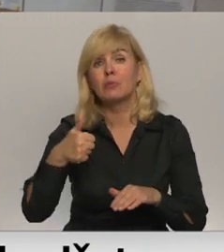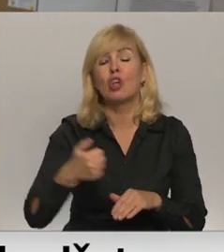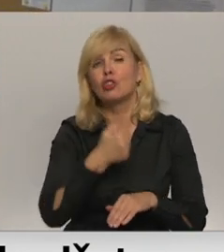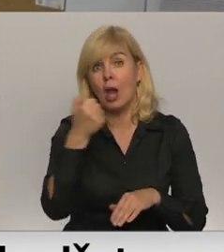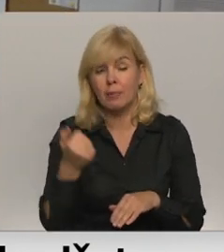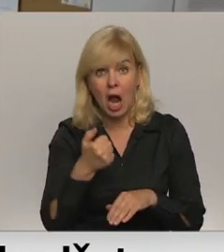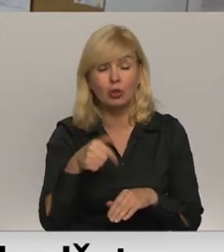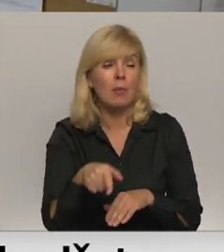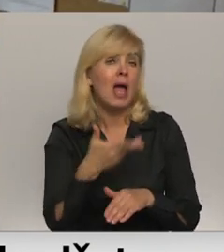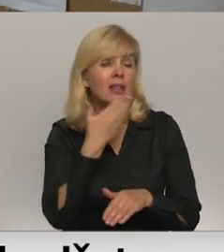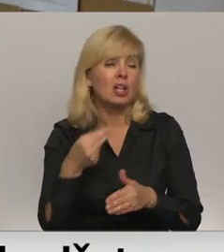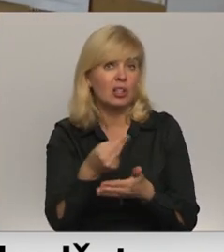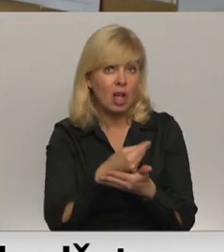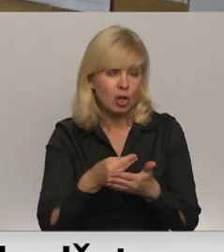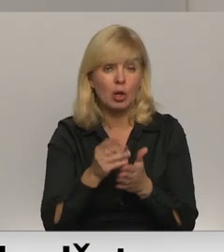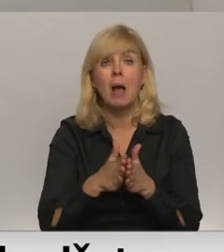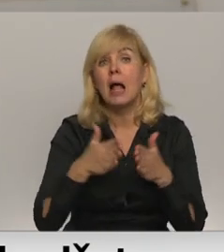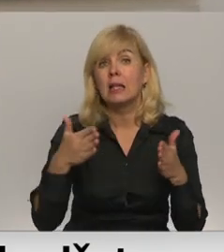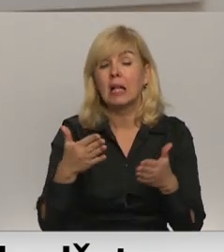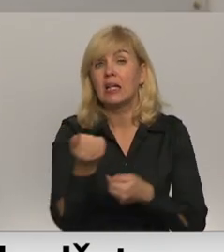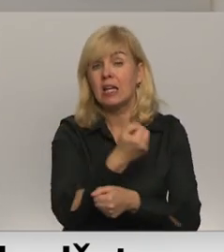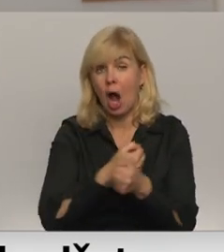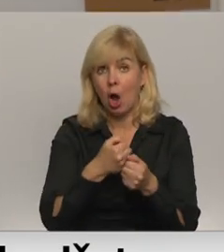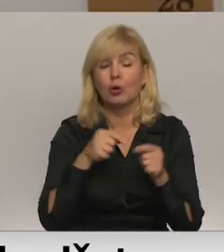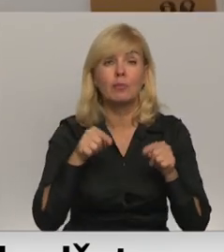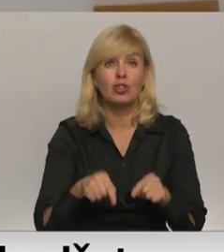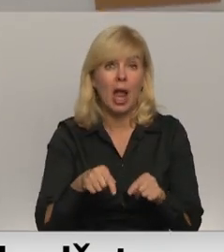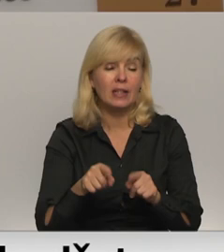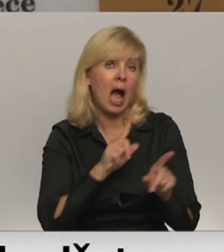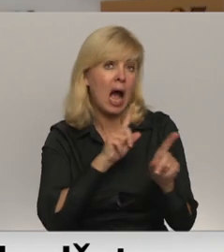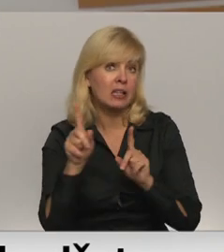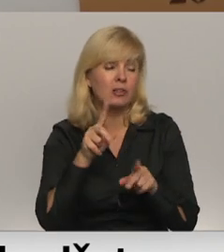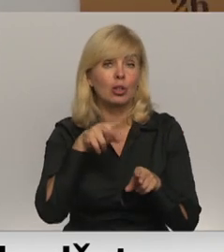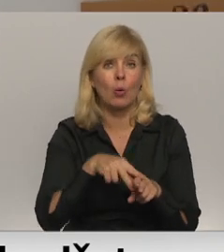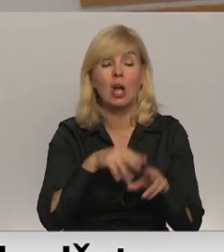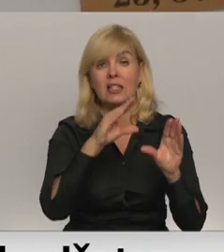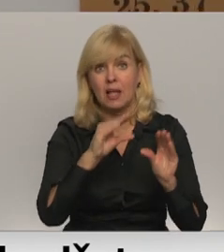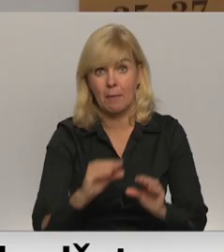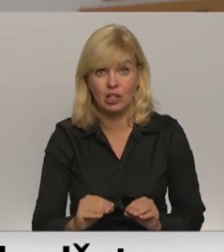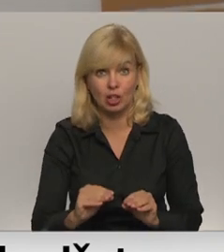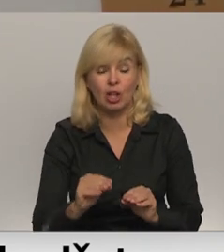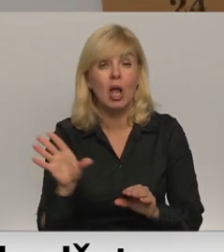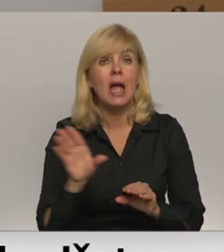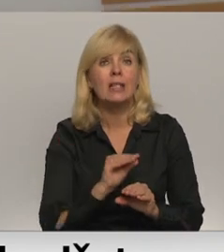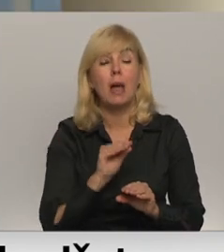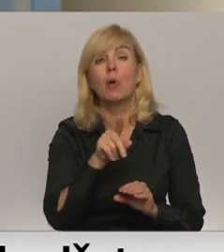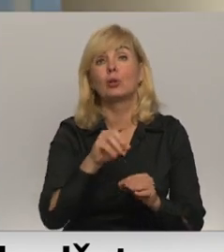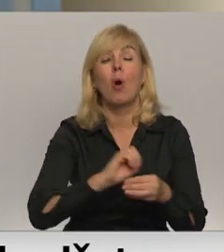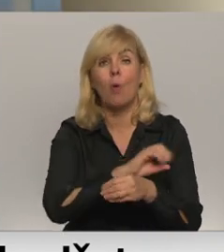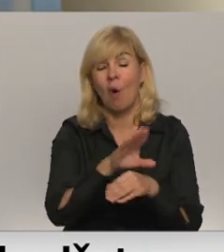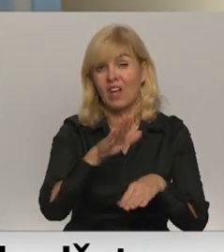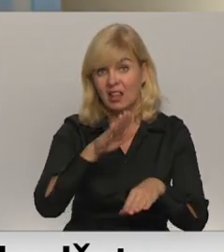gadiem. Tas gan nenozīmē, ka lielākie ietaupījumi šeit ir administratīvā slogas amazināšanās. Ņemot to Covid,